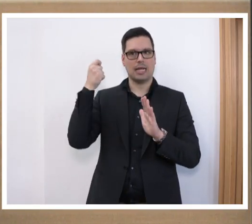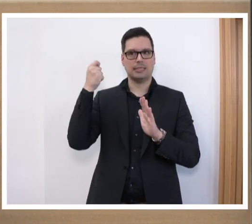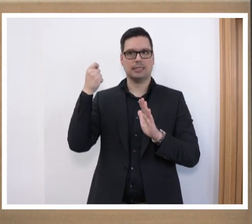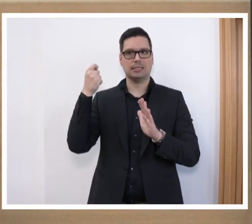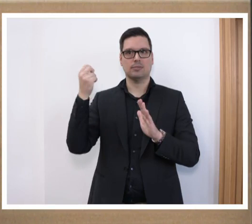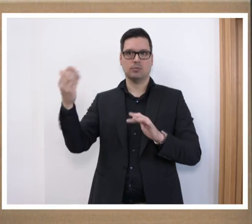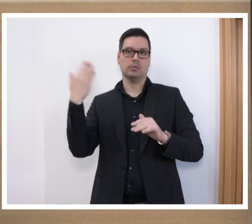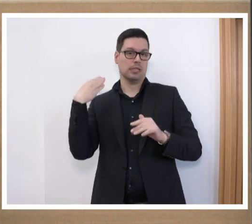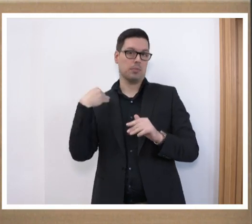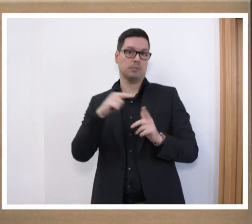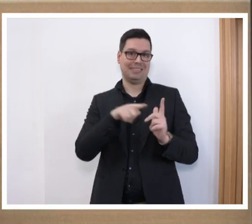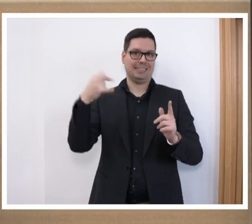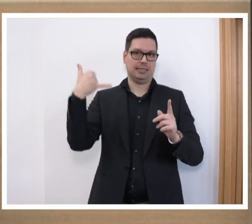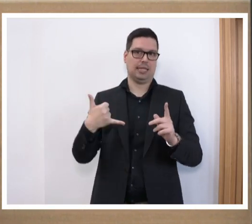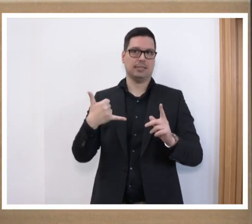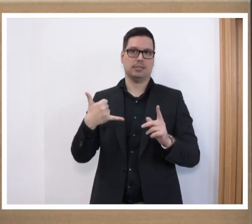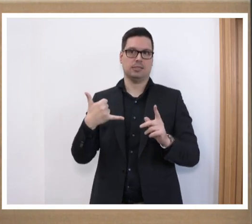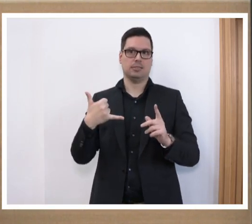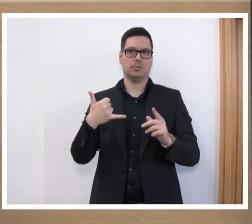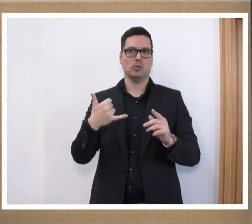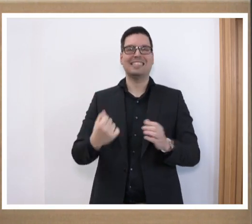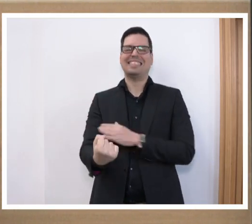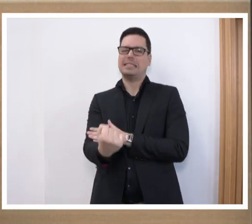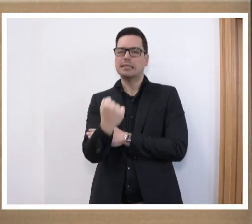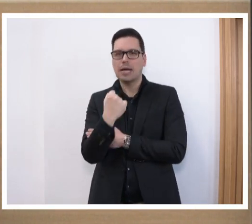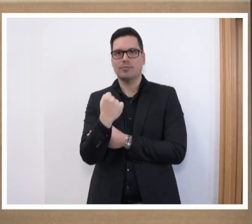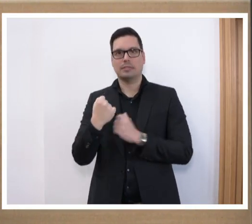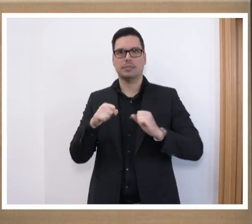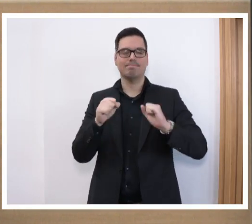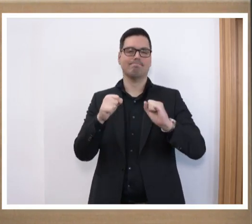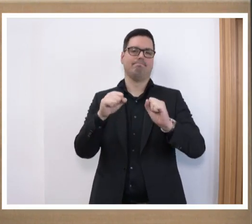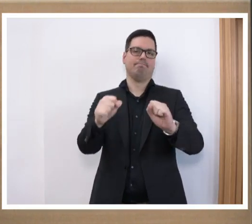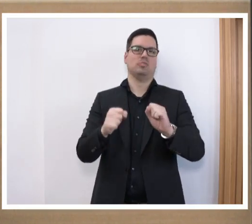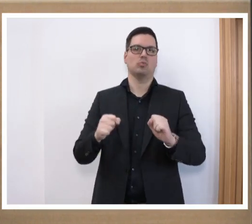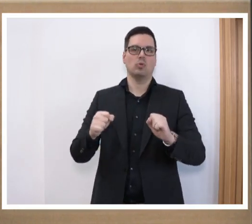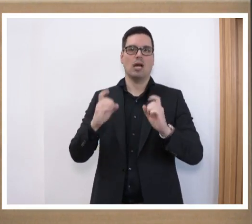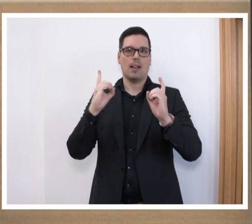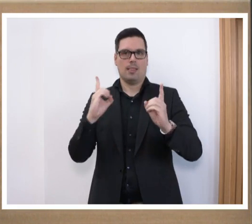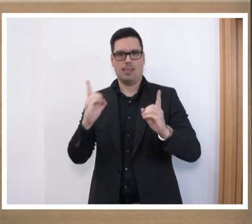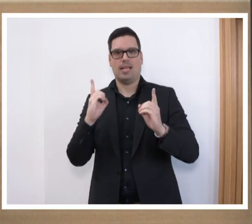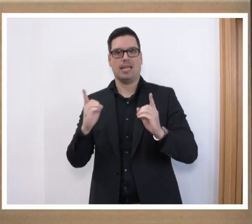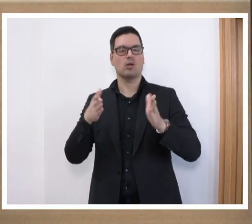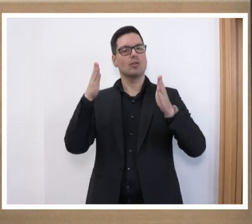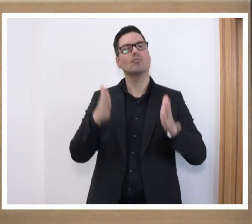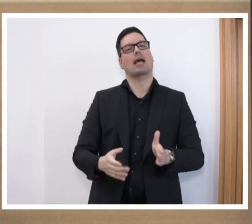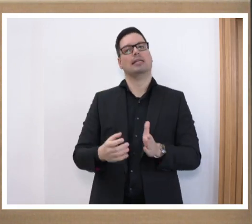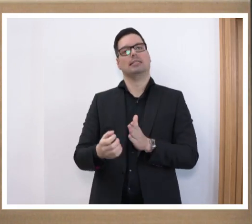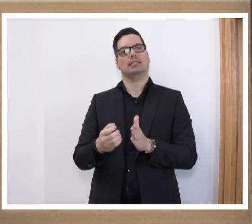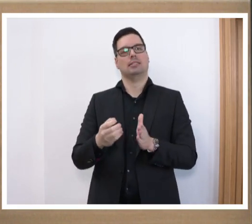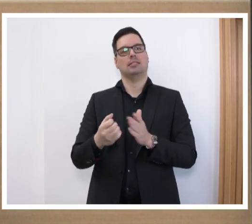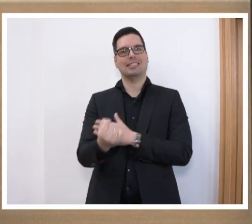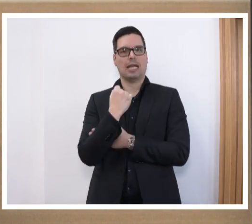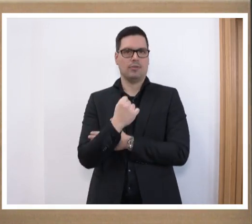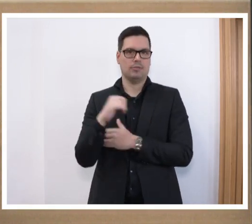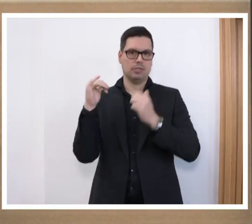wurde. Es ist ein wahrer Kraftakt für alle Lehrkräfte und die pädagogischen Fachkräfte in unseren